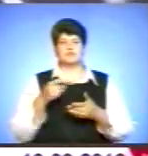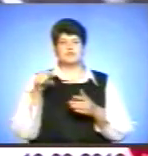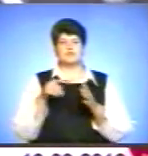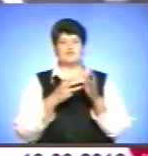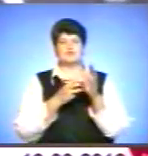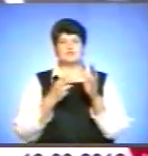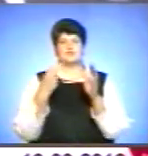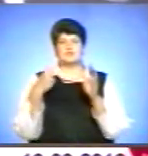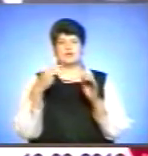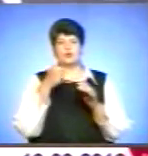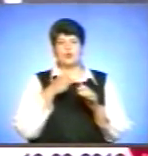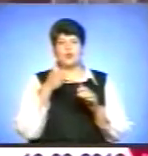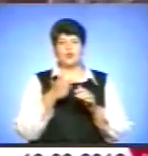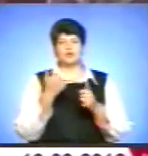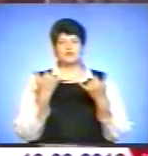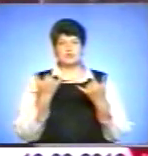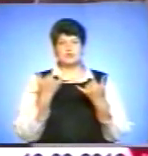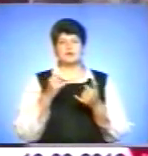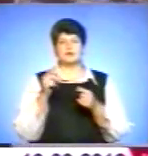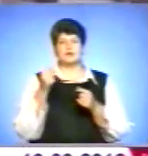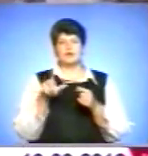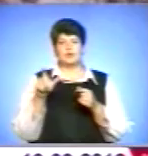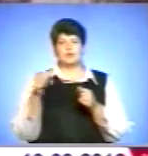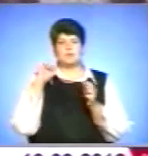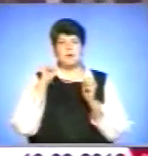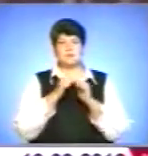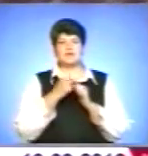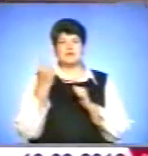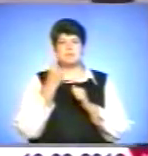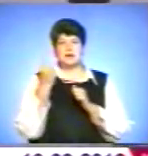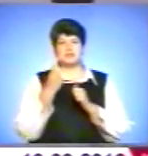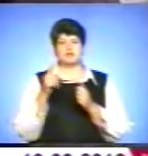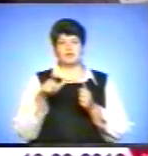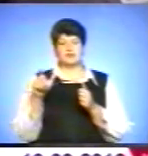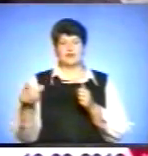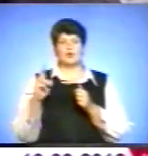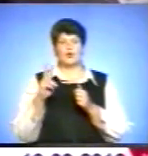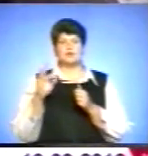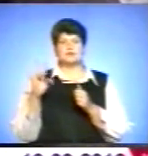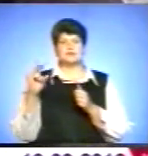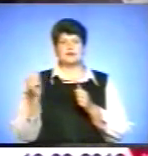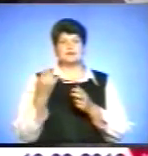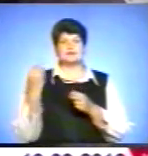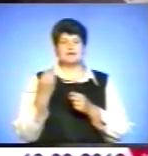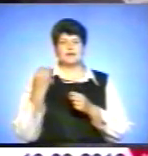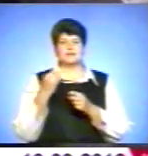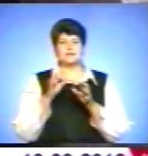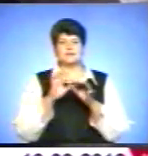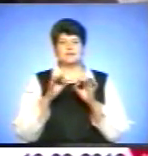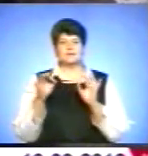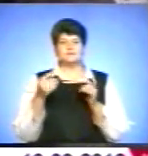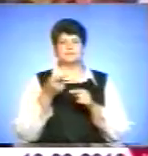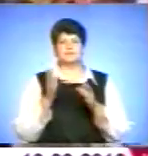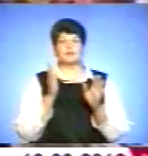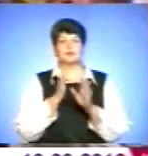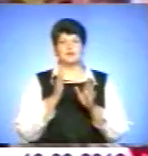року. Нині сучасне покоління пам'ятає найперших жителів Костянтинівки. Цікавиться деталями їх доль. Шанують